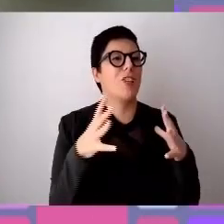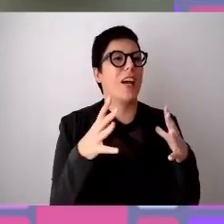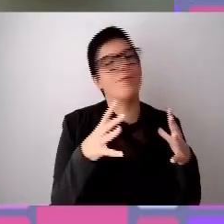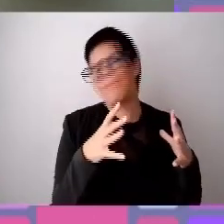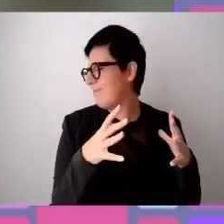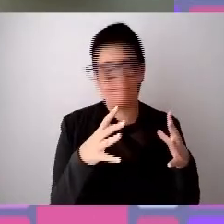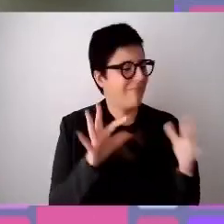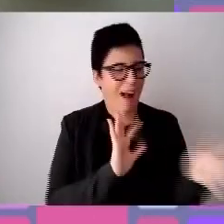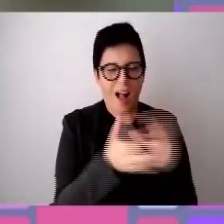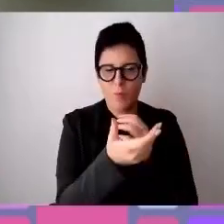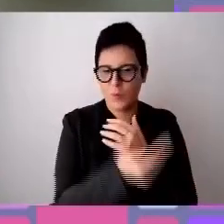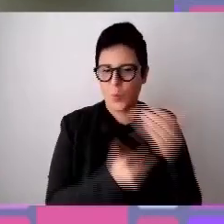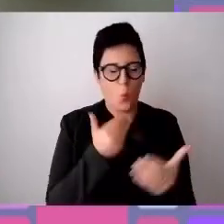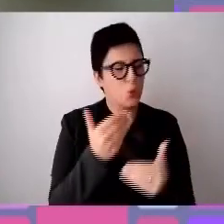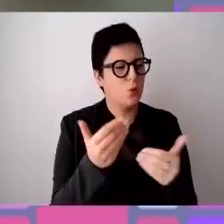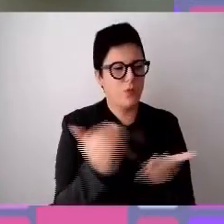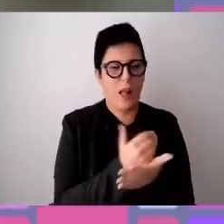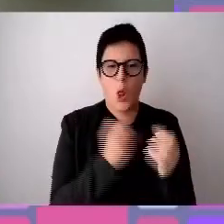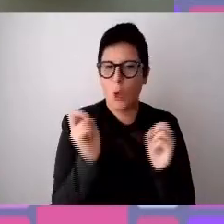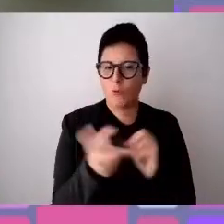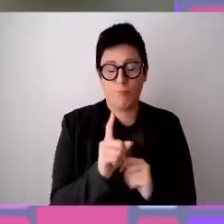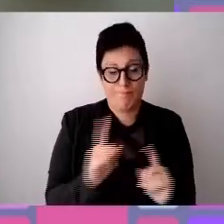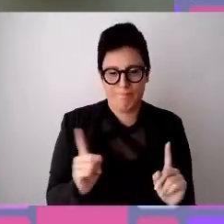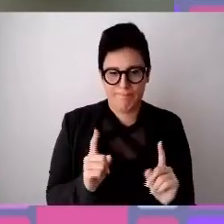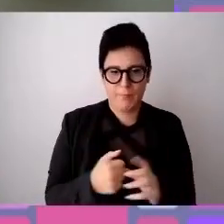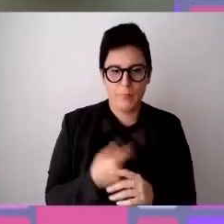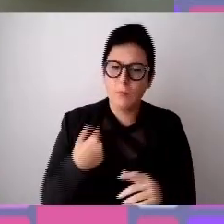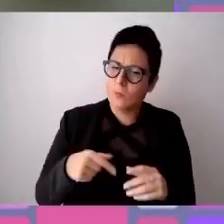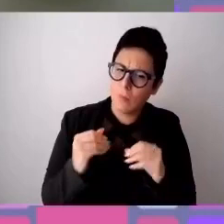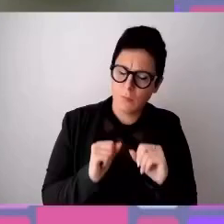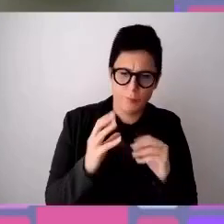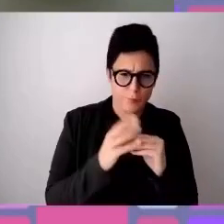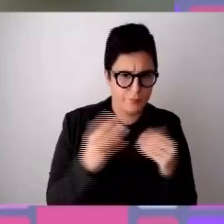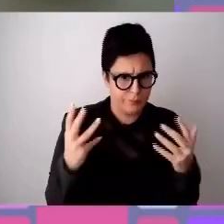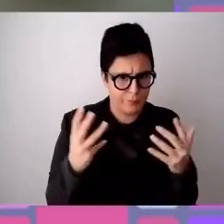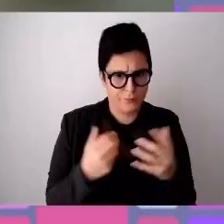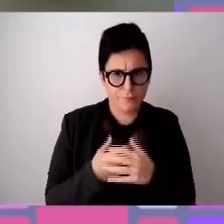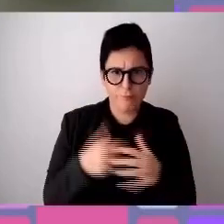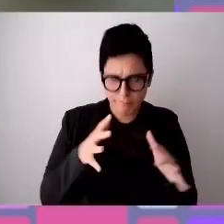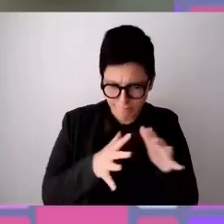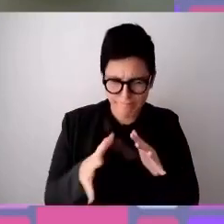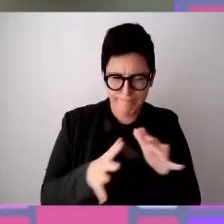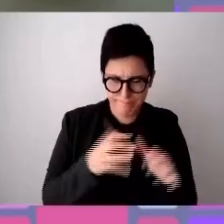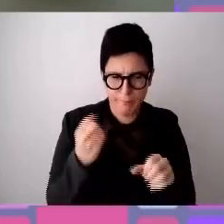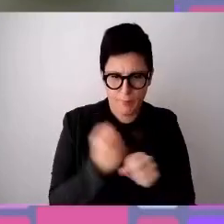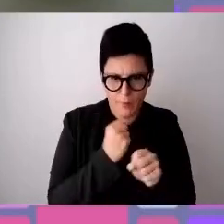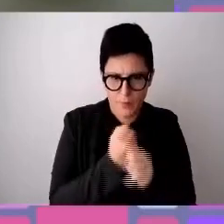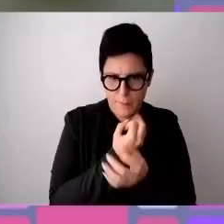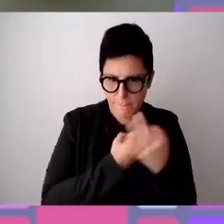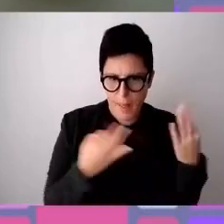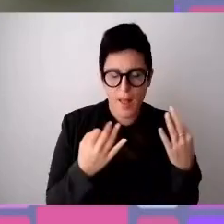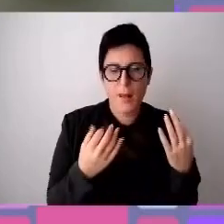pillola che cambia tutto. Quello che si può molto fare e su cui si può lavorare bene sono